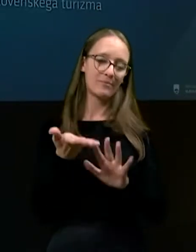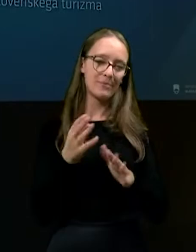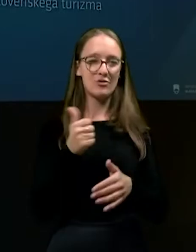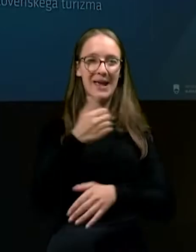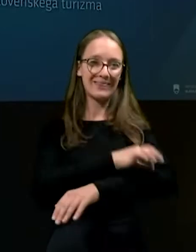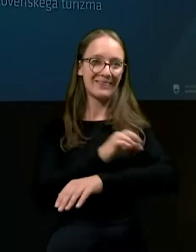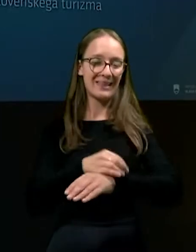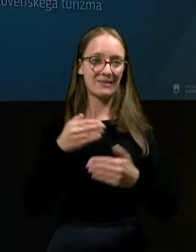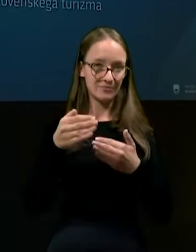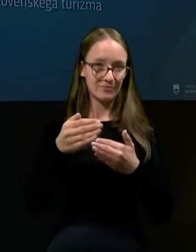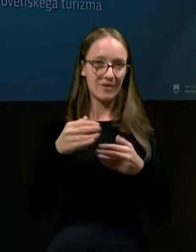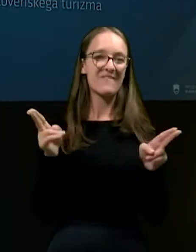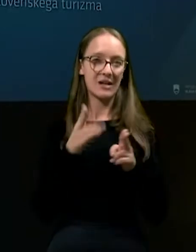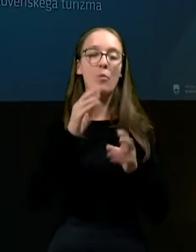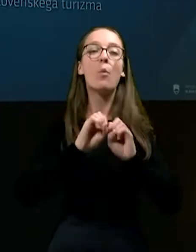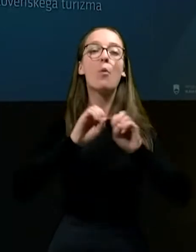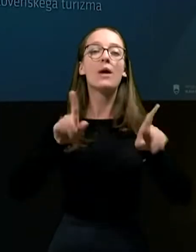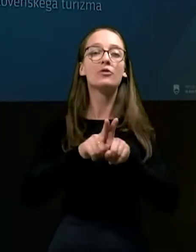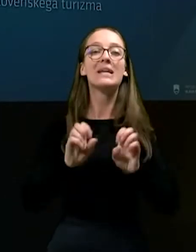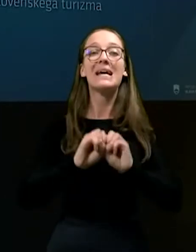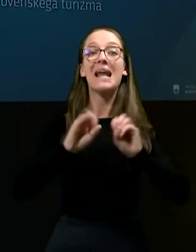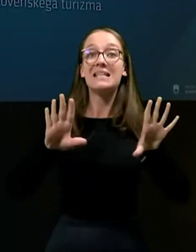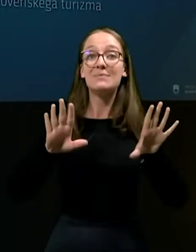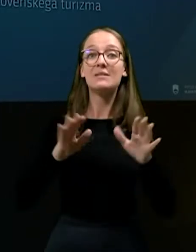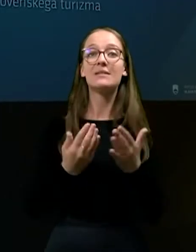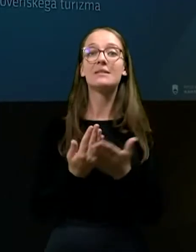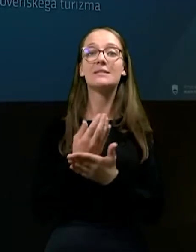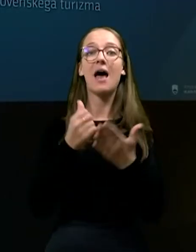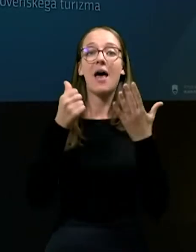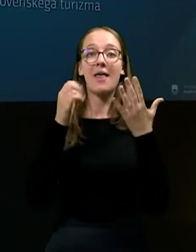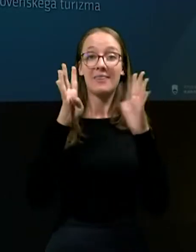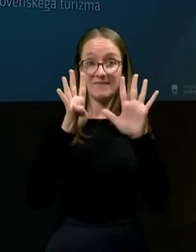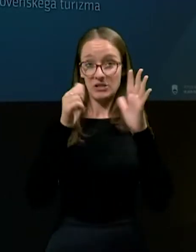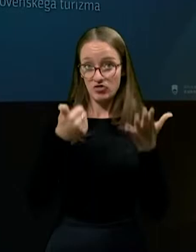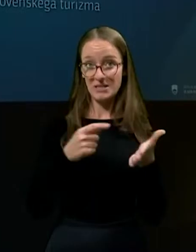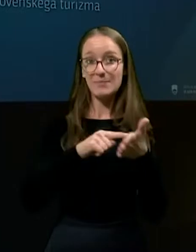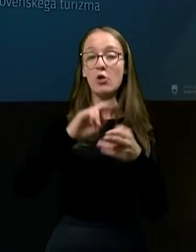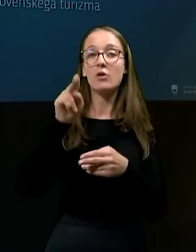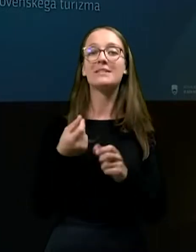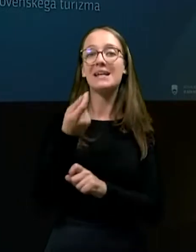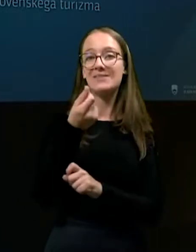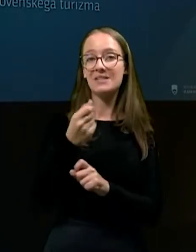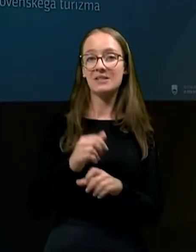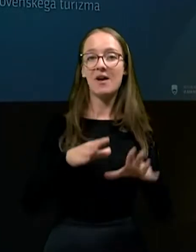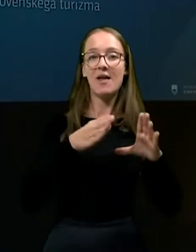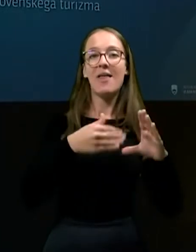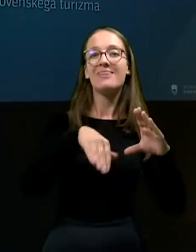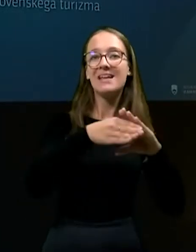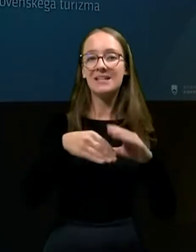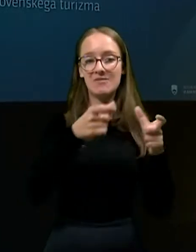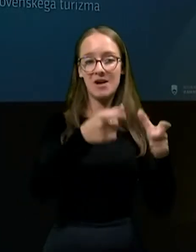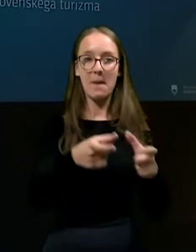tedna v kratkem objavili tudi razpis za 69 milijonov evrov za investicije v nastrednitvene kapacitete